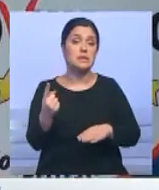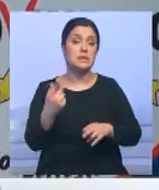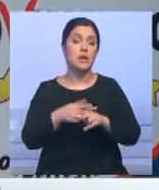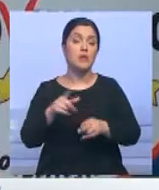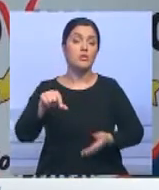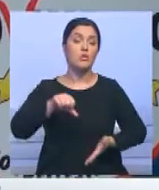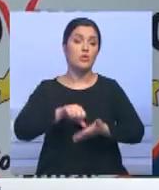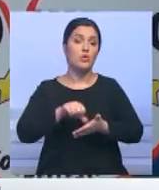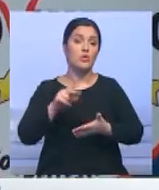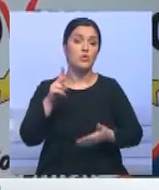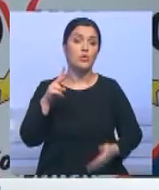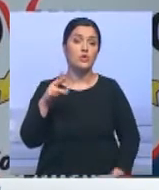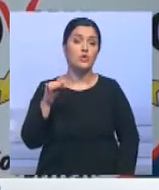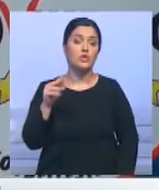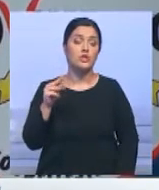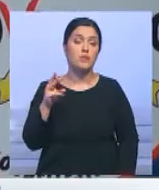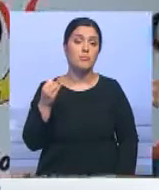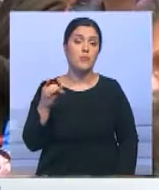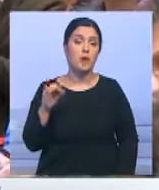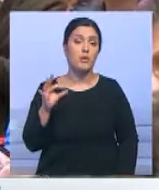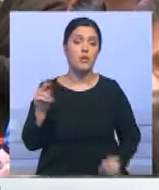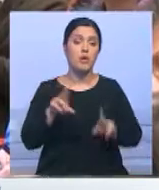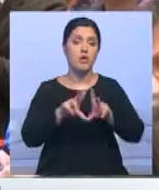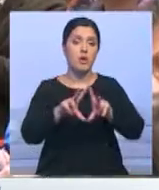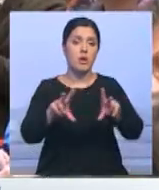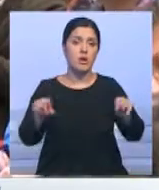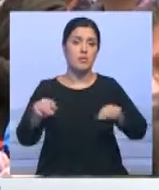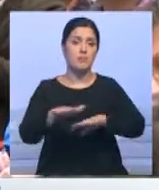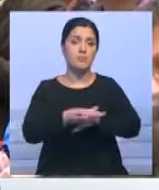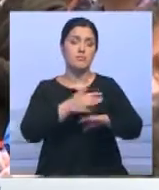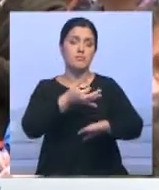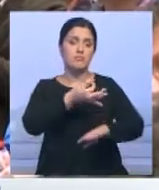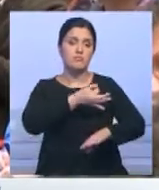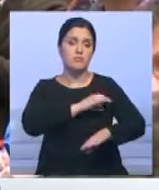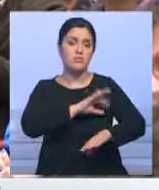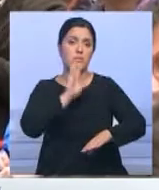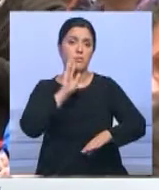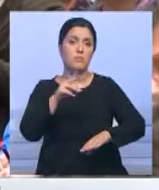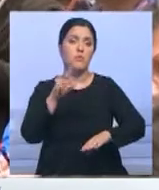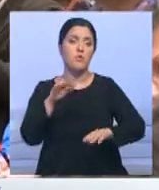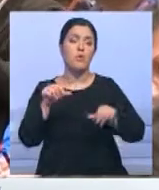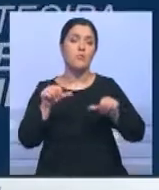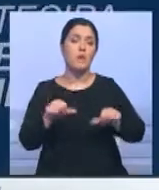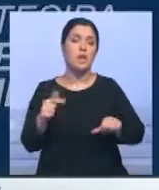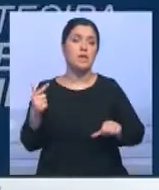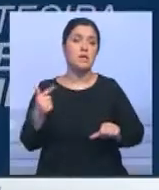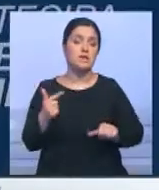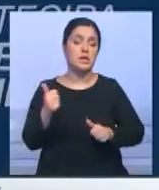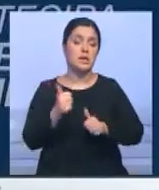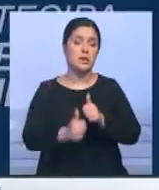Ди Майо, обещающий избирателям, в частности, безусловный доход по праву гражданства для каждого.